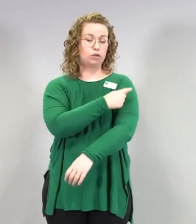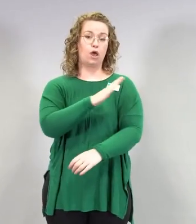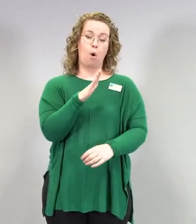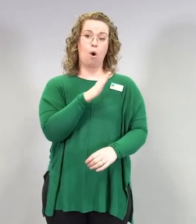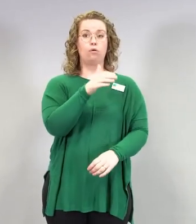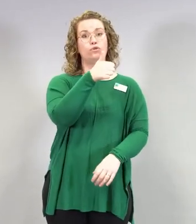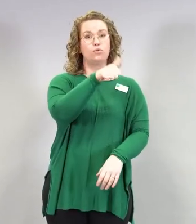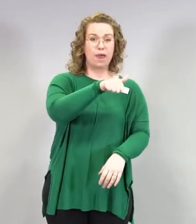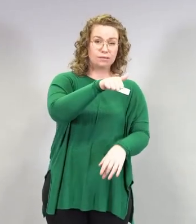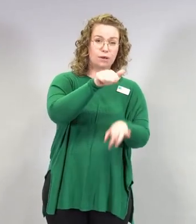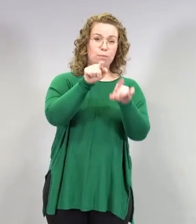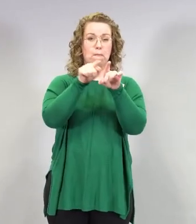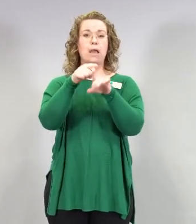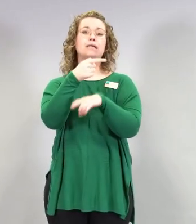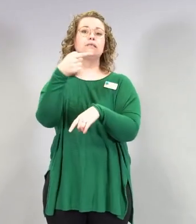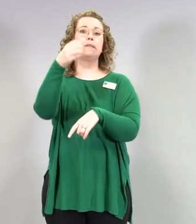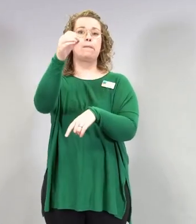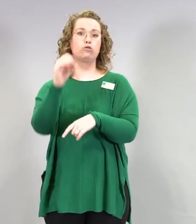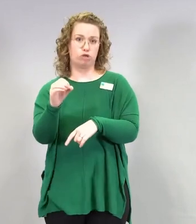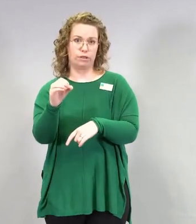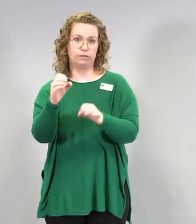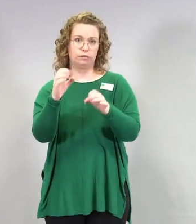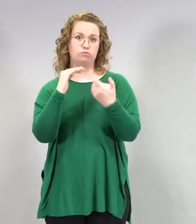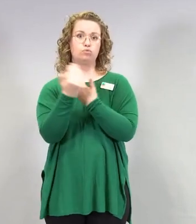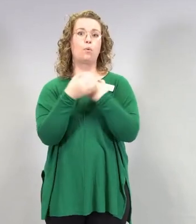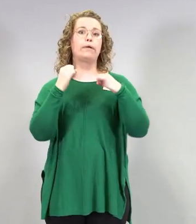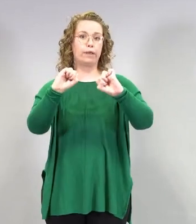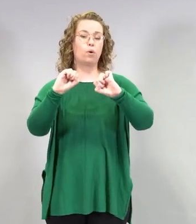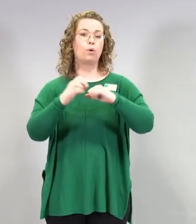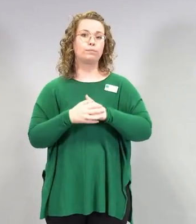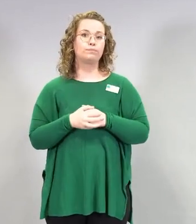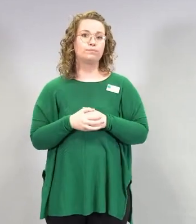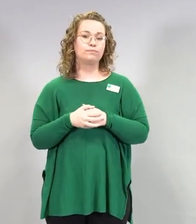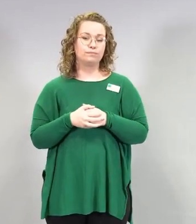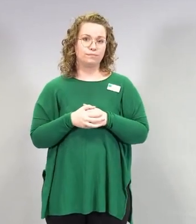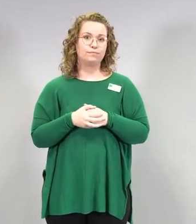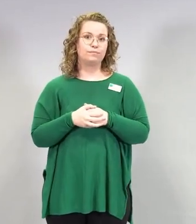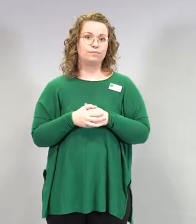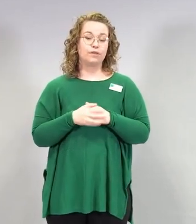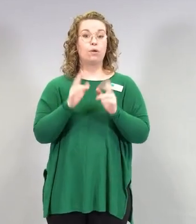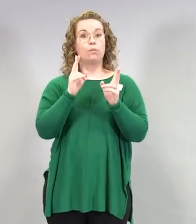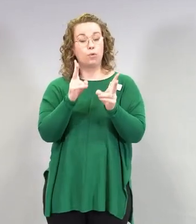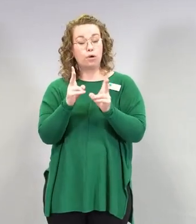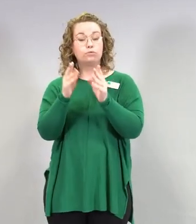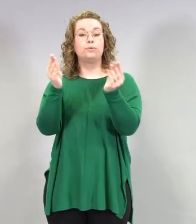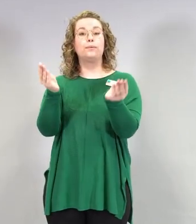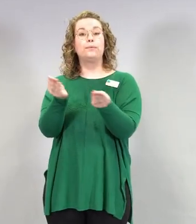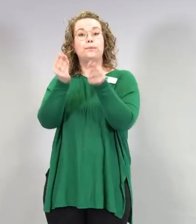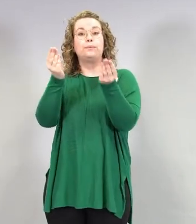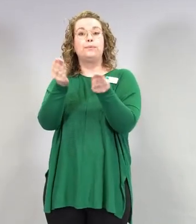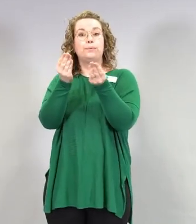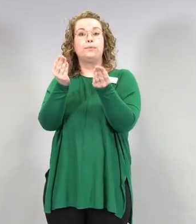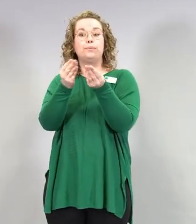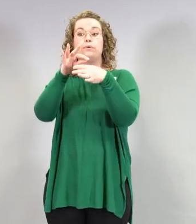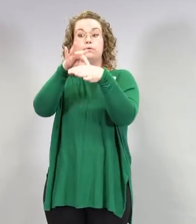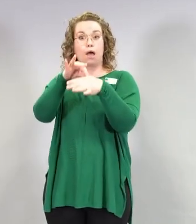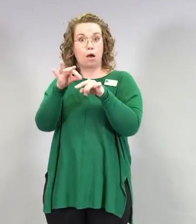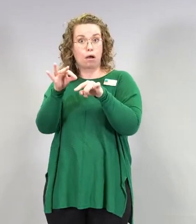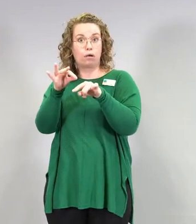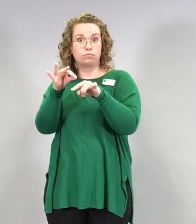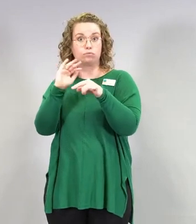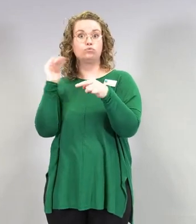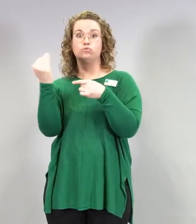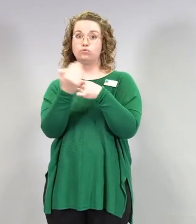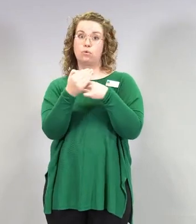jopa 100 prosenttia tämmöisiä lukuja on nähty. Ja niillä on hyvä teho lievempääkin tautia ja infektiota vastaan. 60 ja